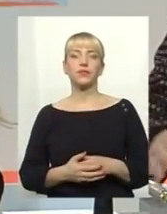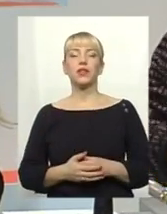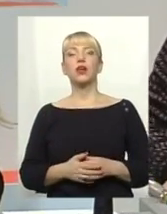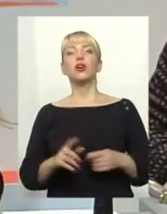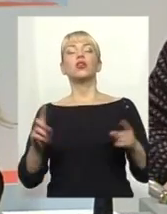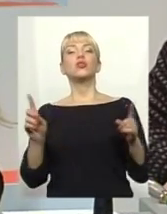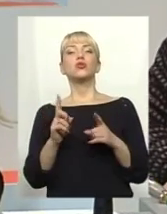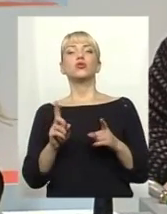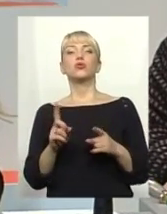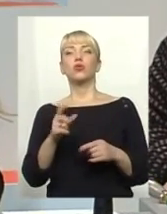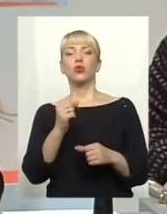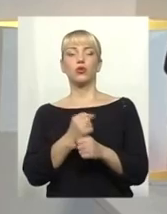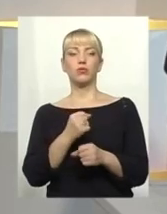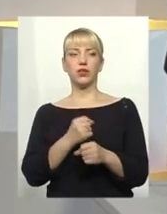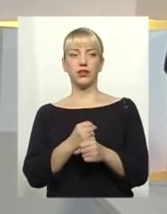робити?